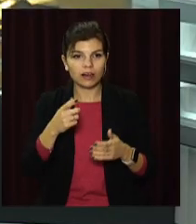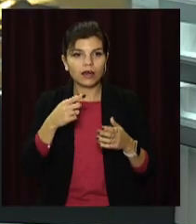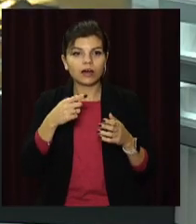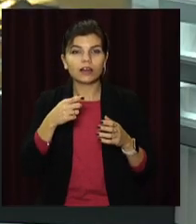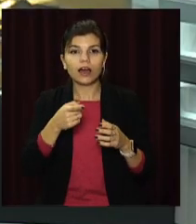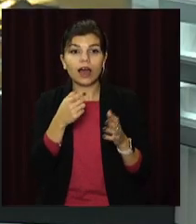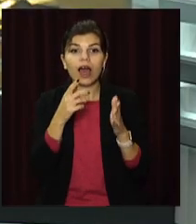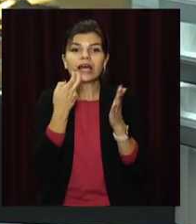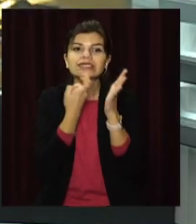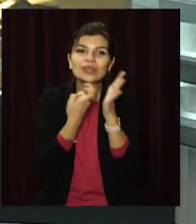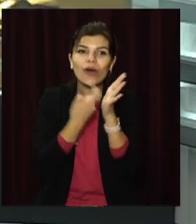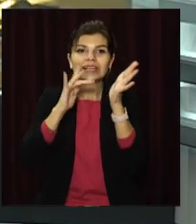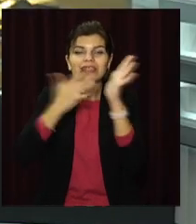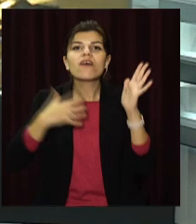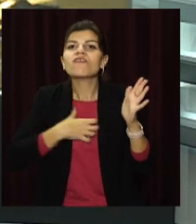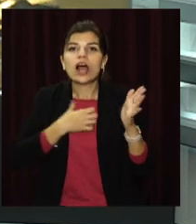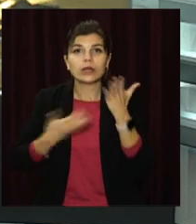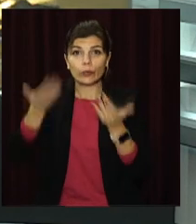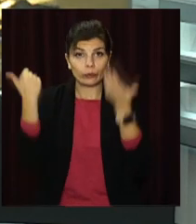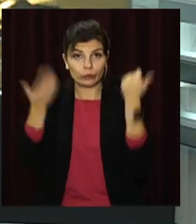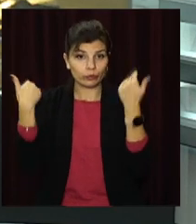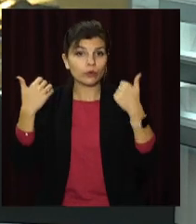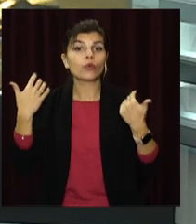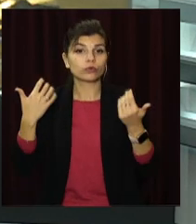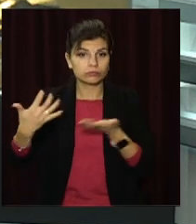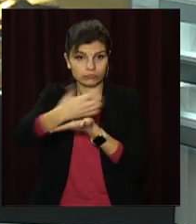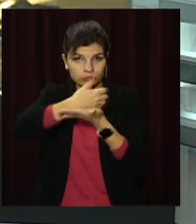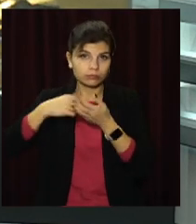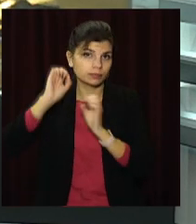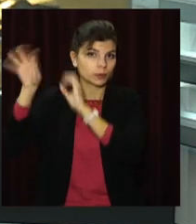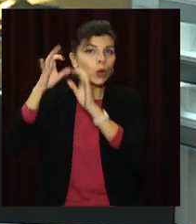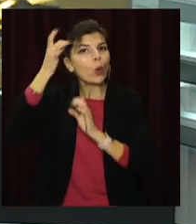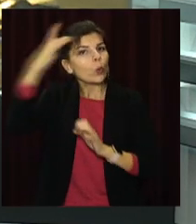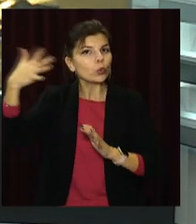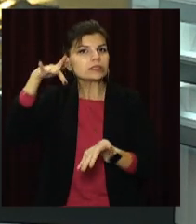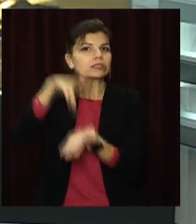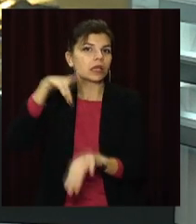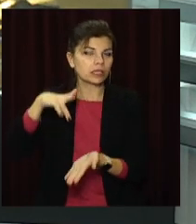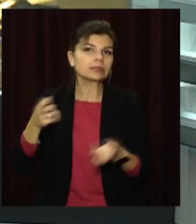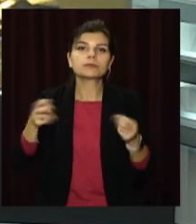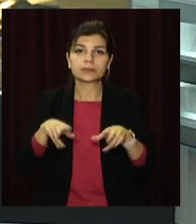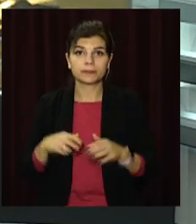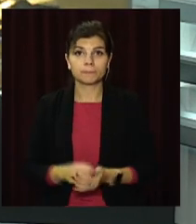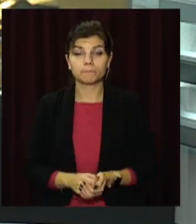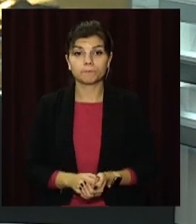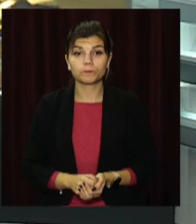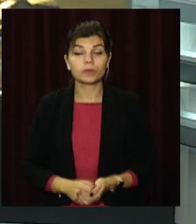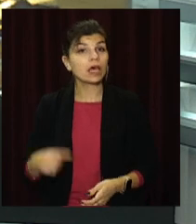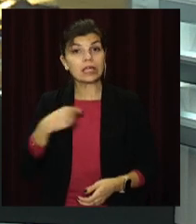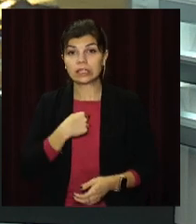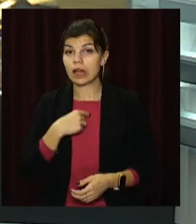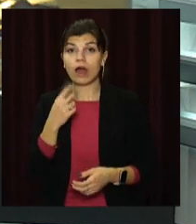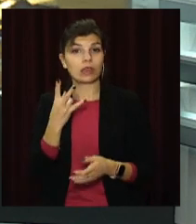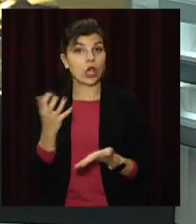Я не збираюся вчиняти самогубство. Дружина покійного мера Кривого Рогу записала емоційне відеозвернення. Олена